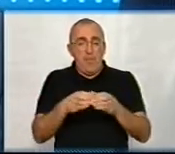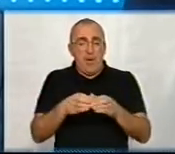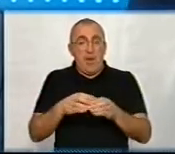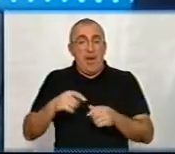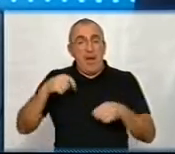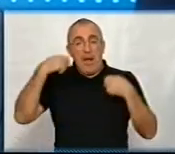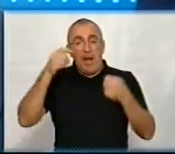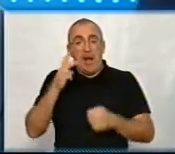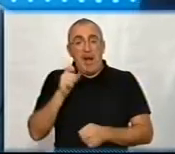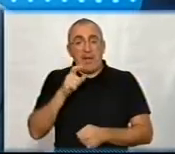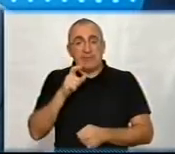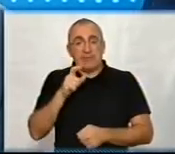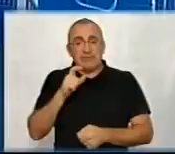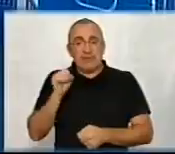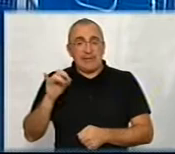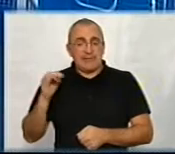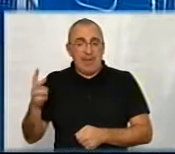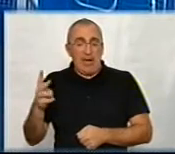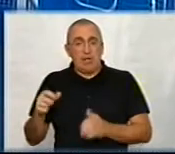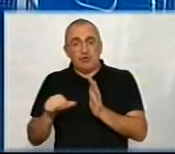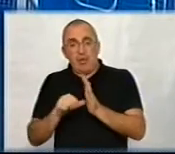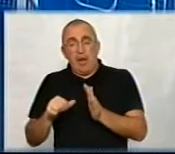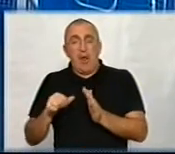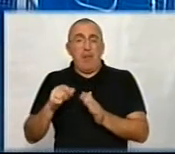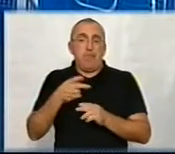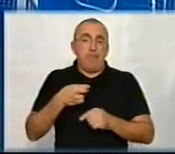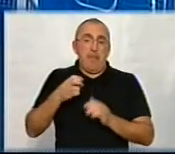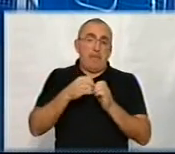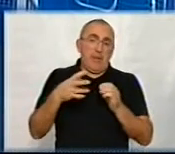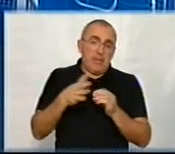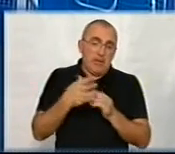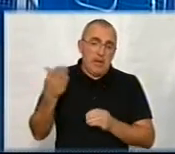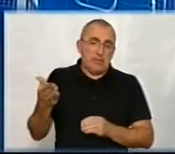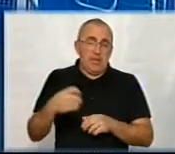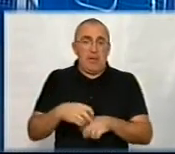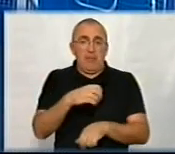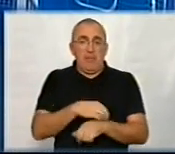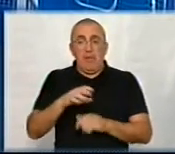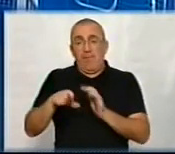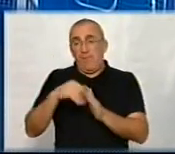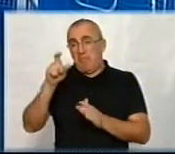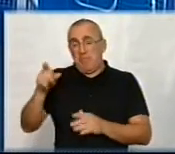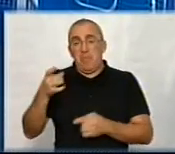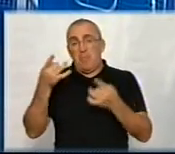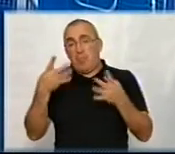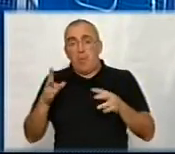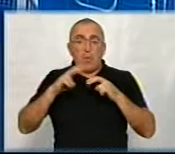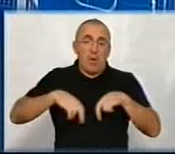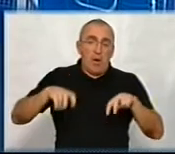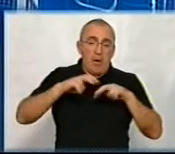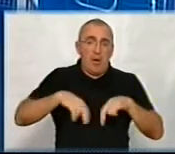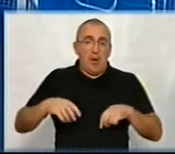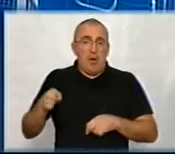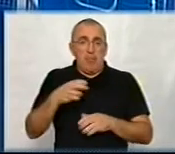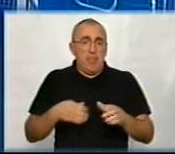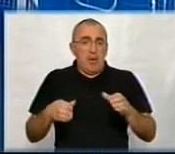в Казахстані всього 6 партій, в Білорусі 15 партій. В принципі, і виборцю простіше розбиратися. Білорусі партії